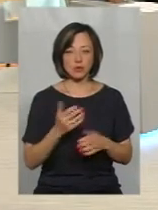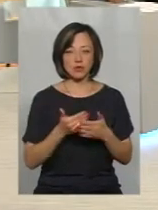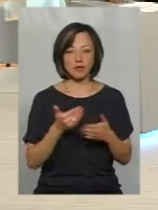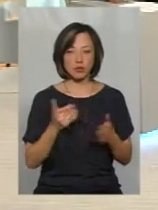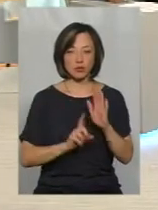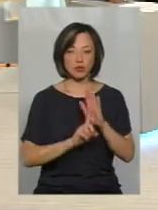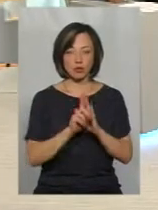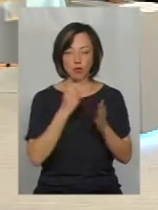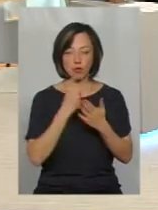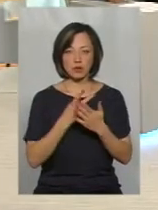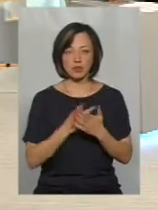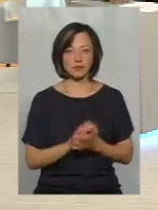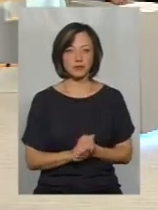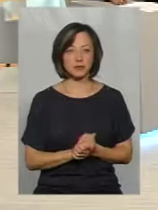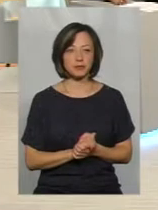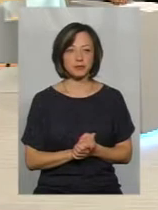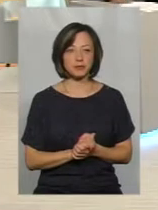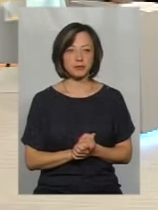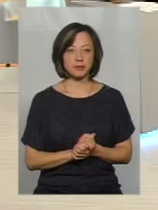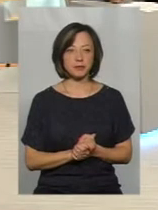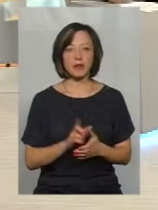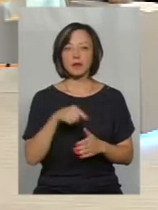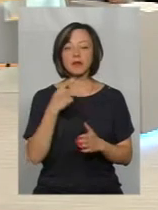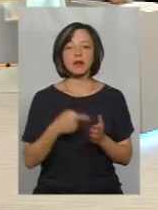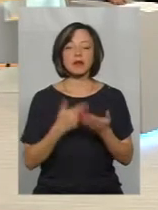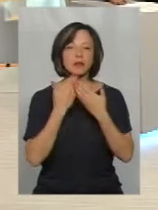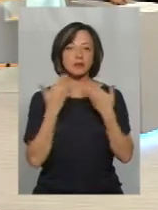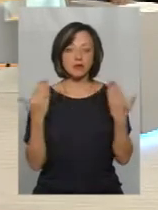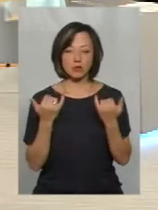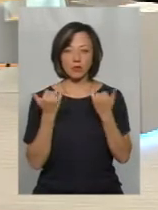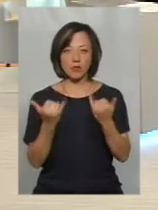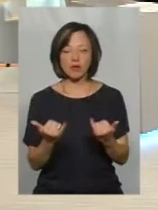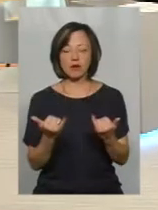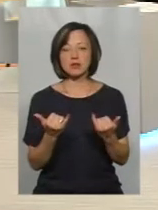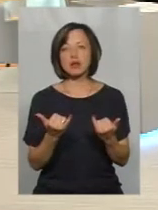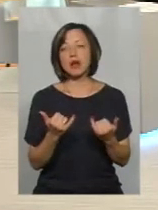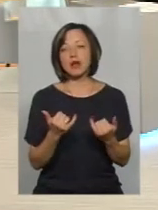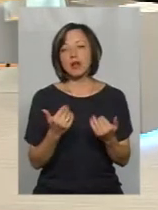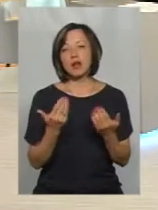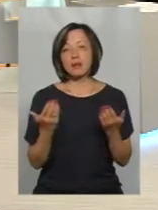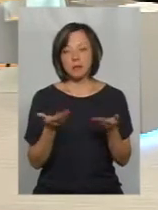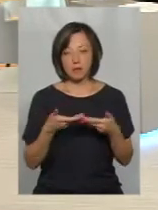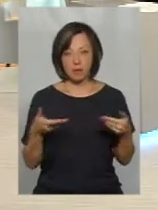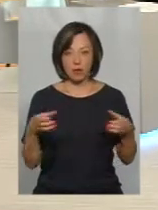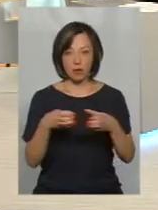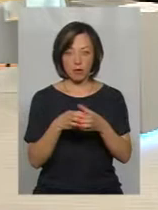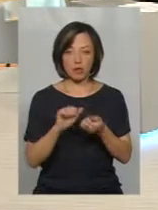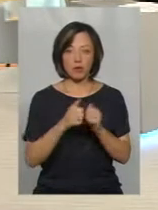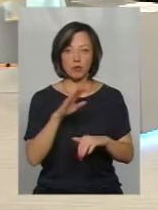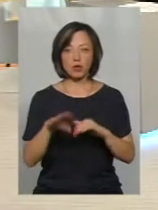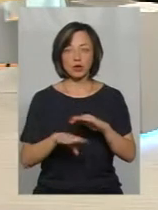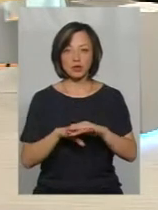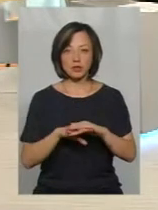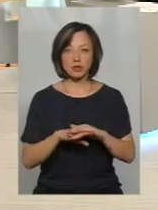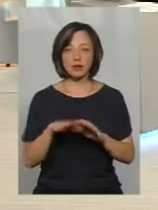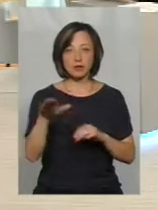початкових показників. І питання на останок до вас, шановні гості. От все ж таки громада Кам'яця Подільського взяла